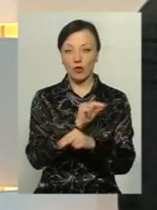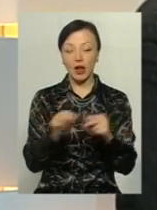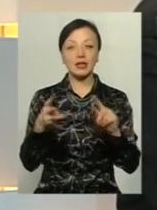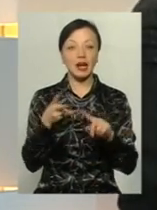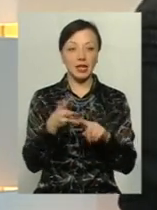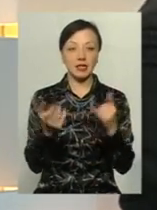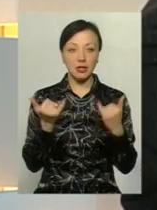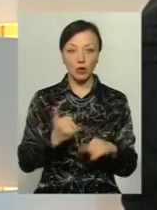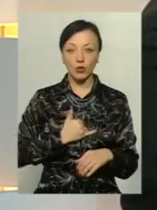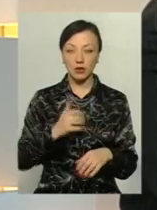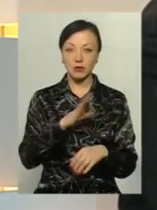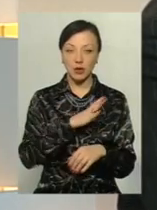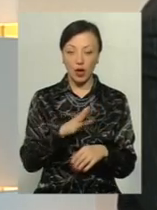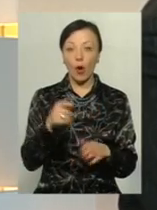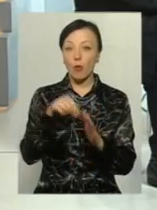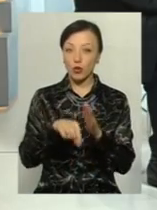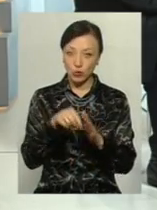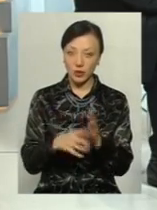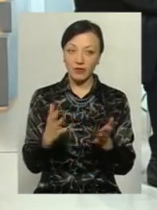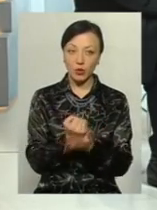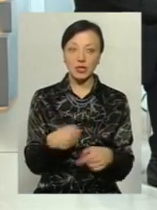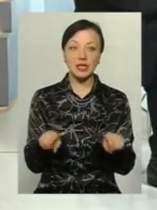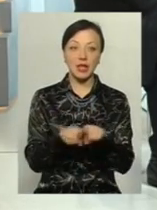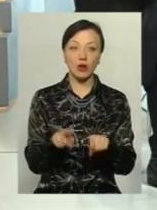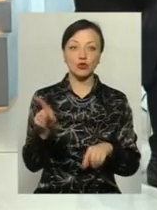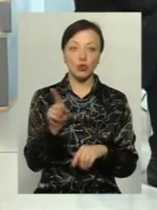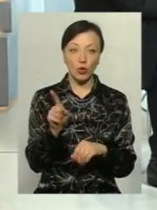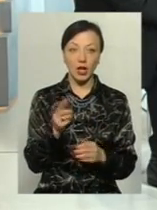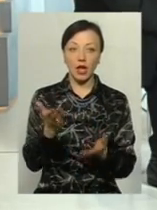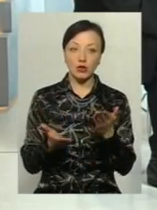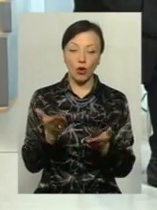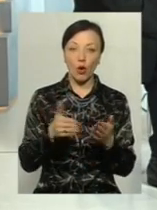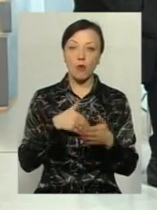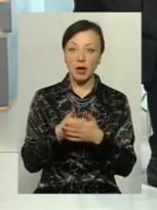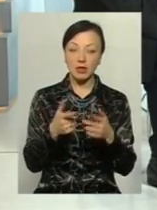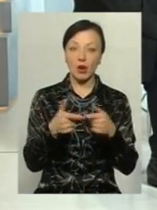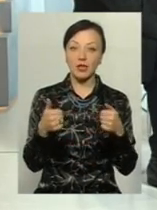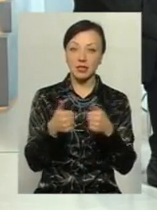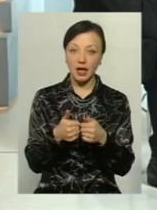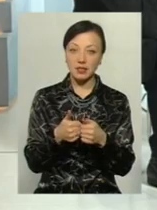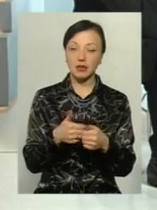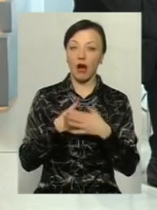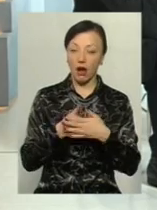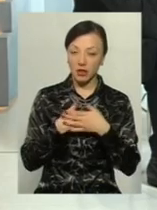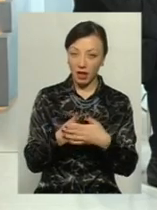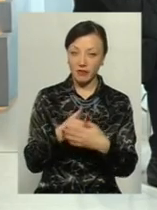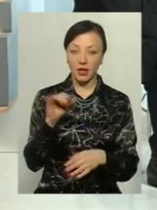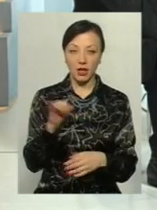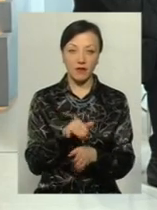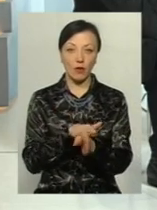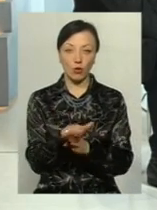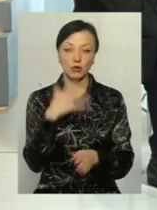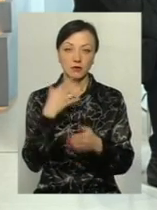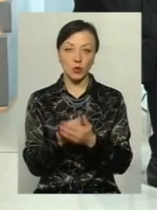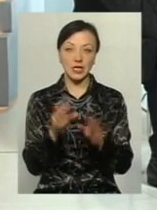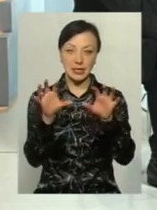Третє, от зараз у нас було сперекун компенсії. По суті, виходить так, що якщо громадська організація активна і виконує